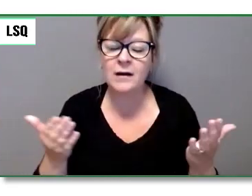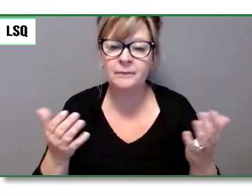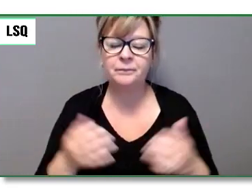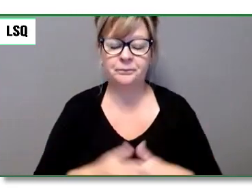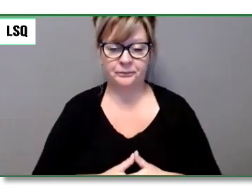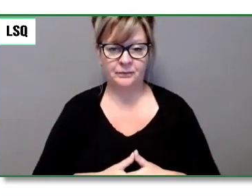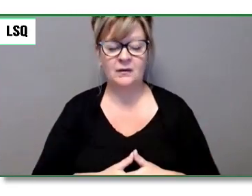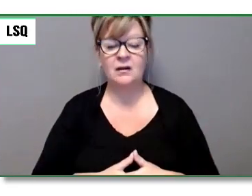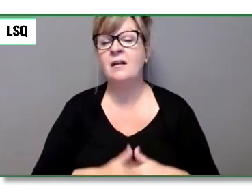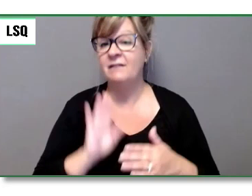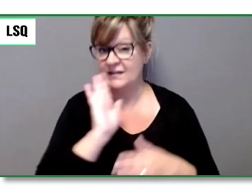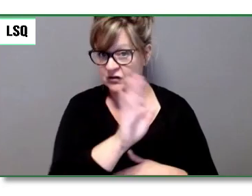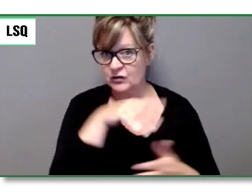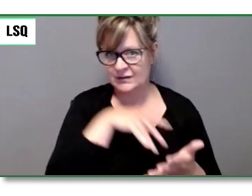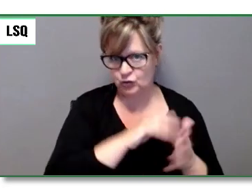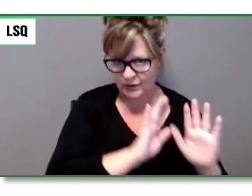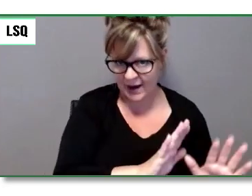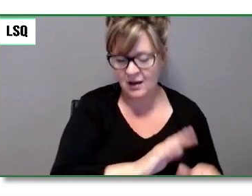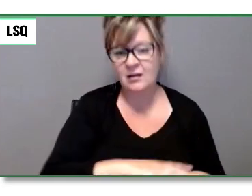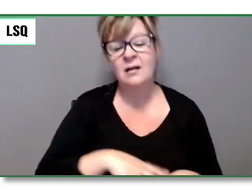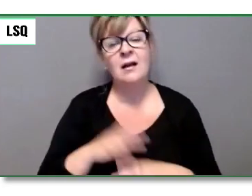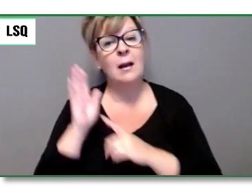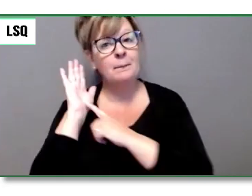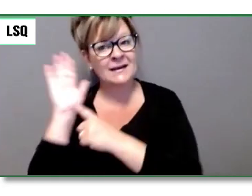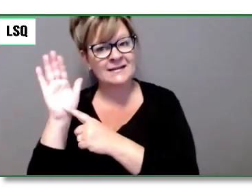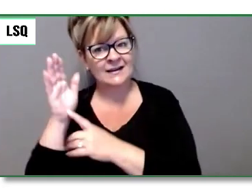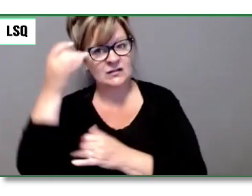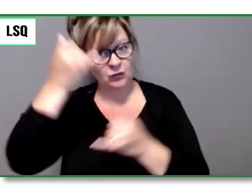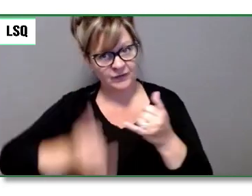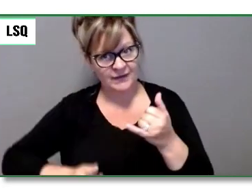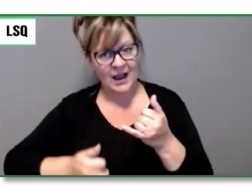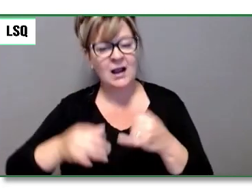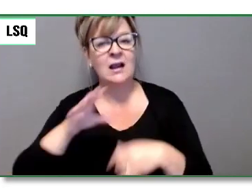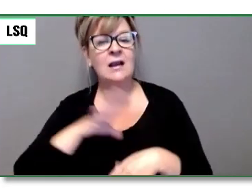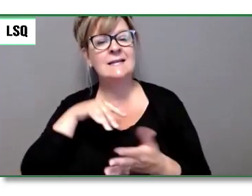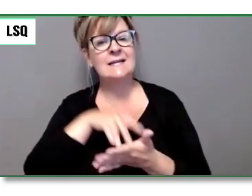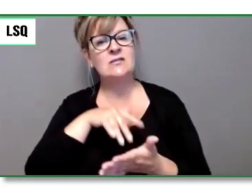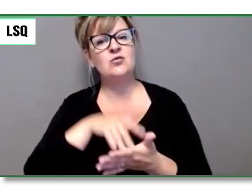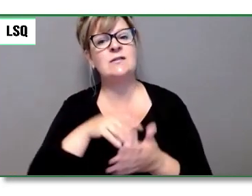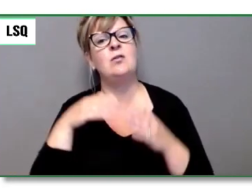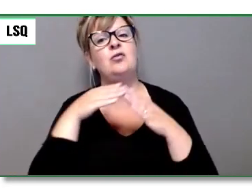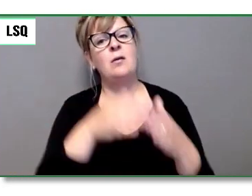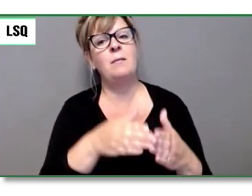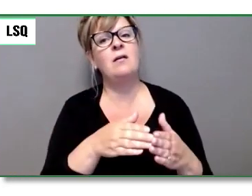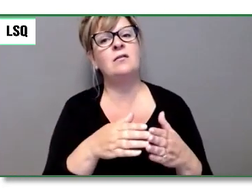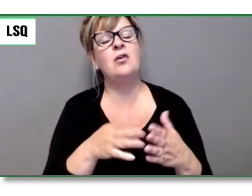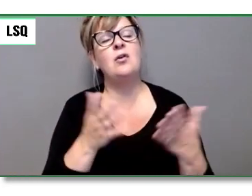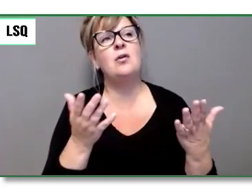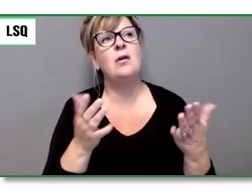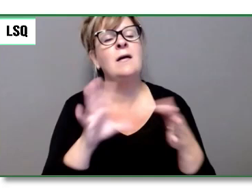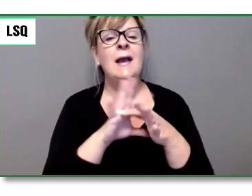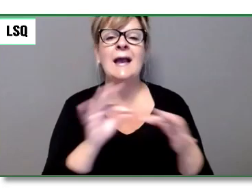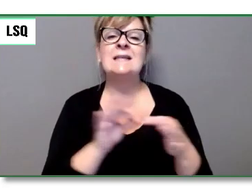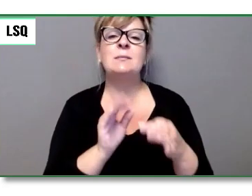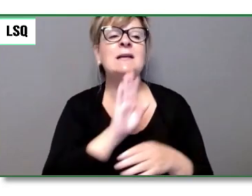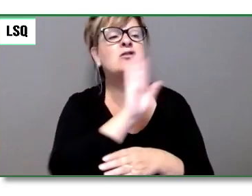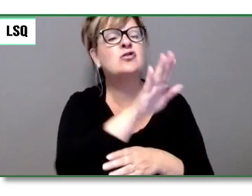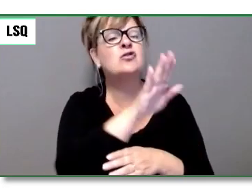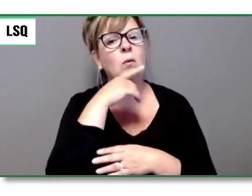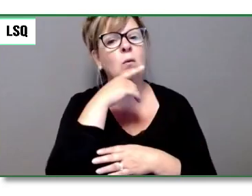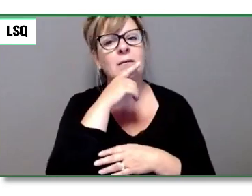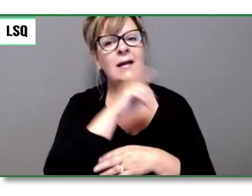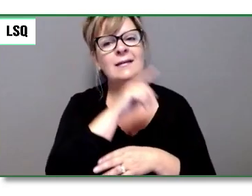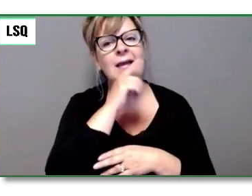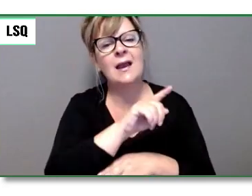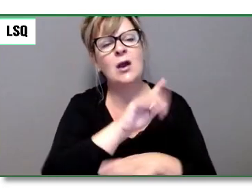et créent des